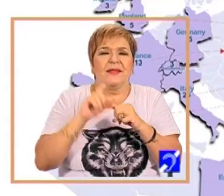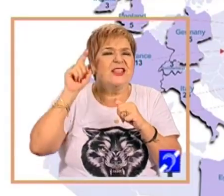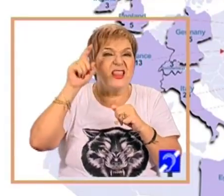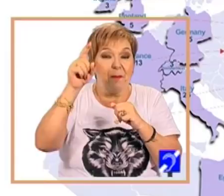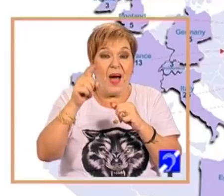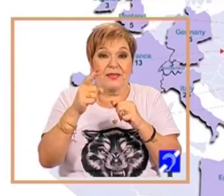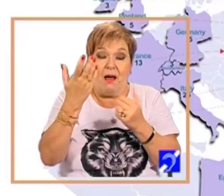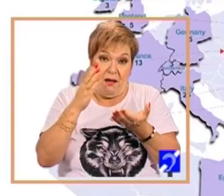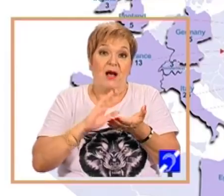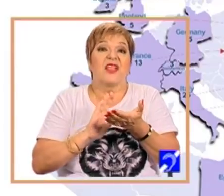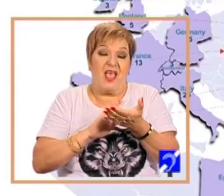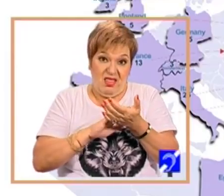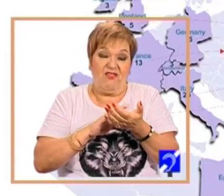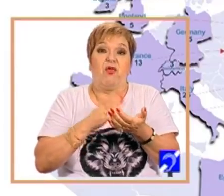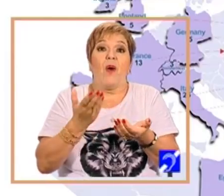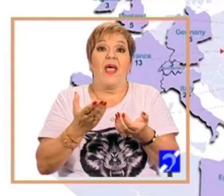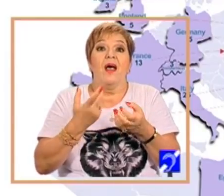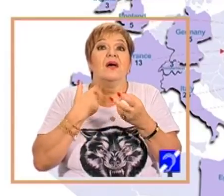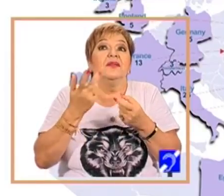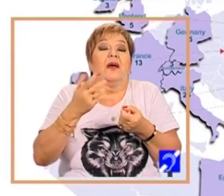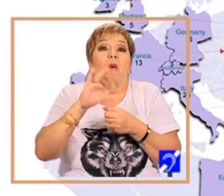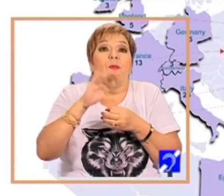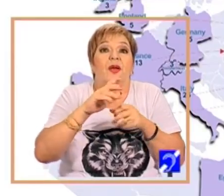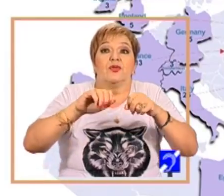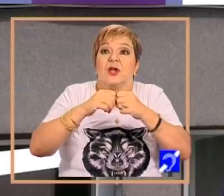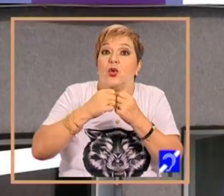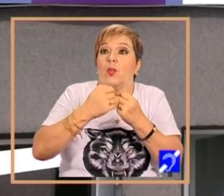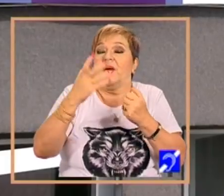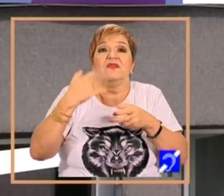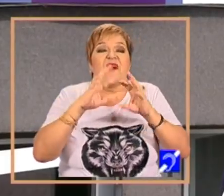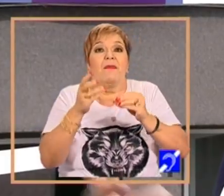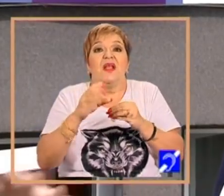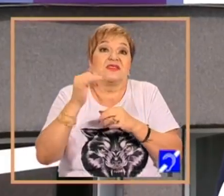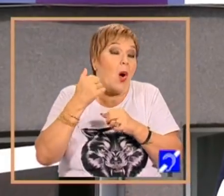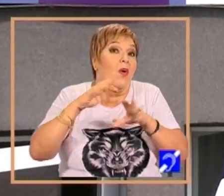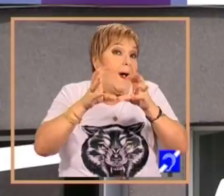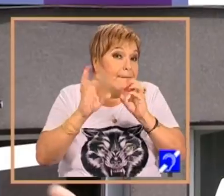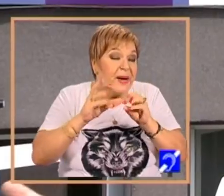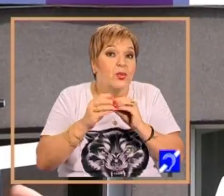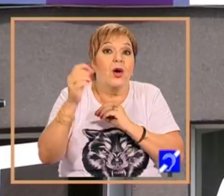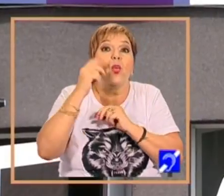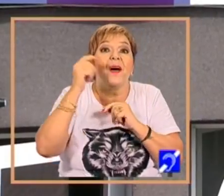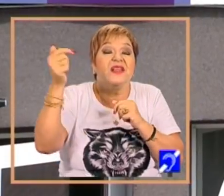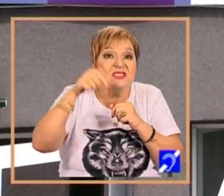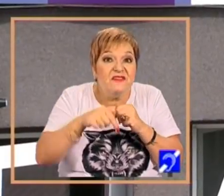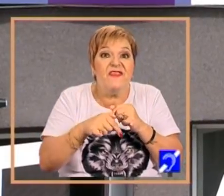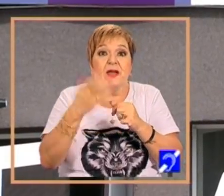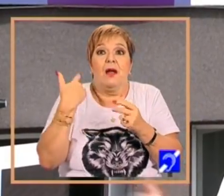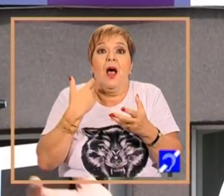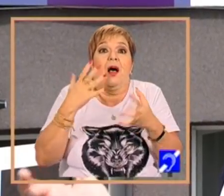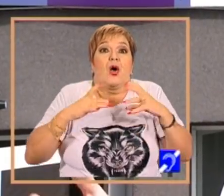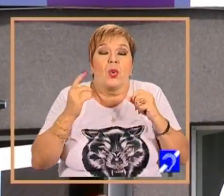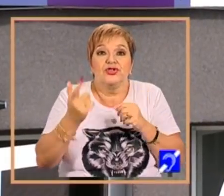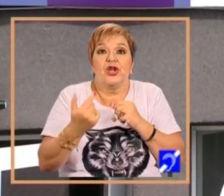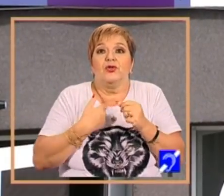ceea ce presupune dizlocare din familie, concediu, etc., bani pentru transport, tot